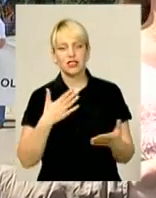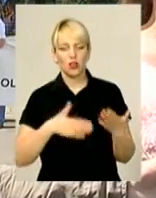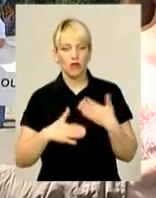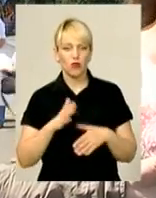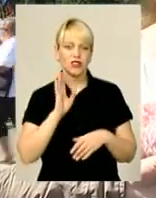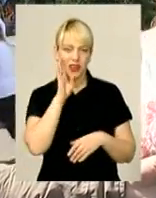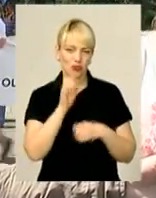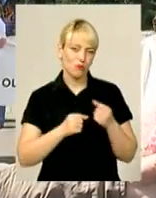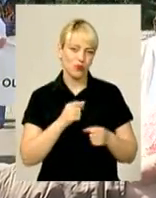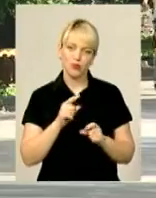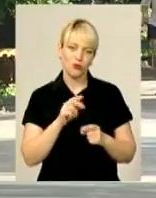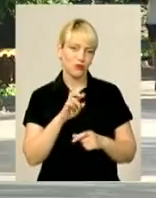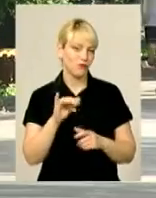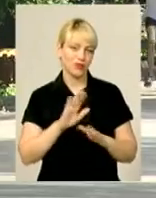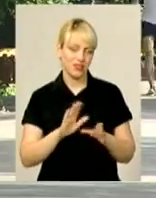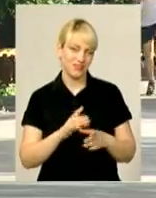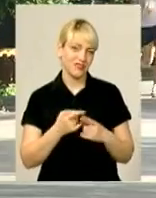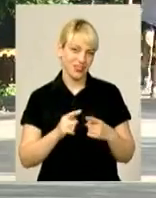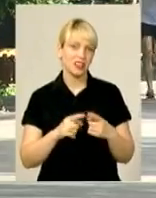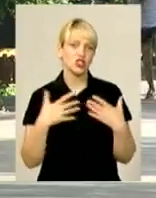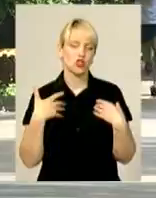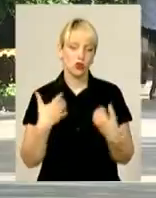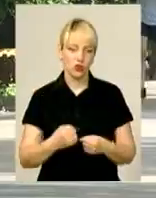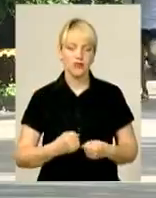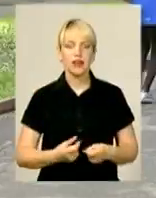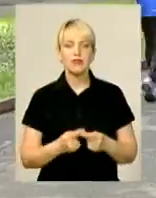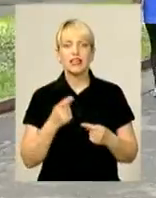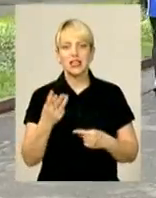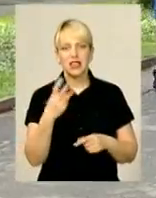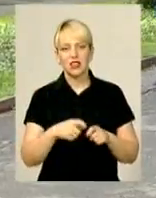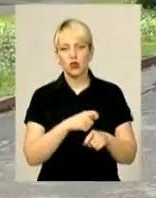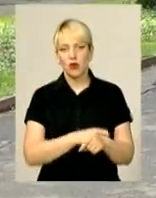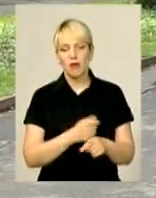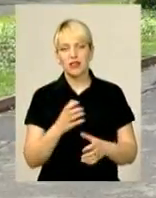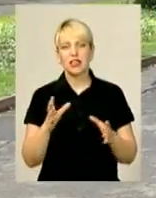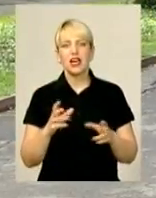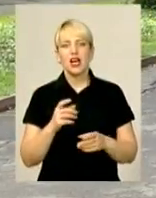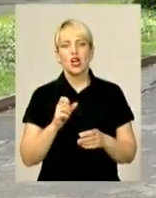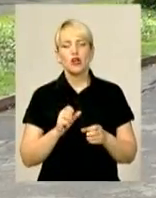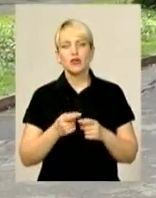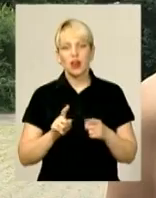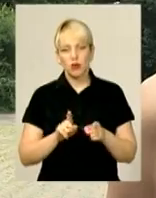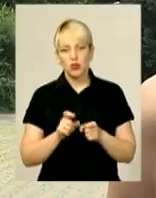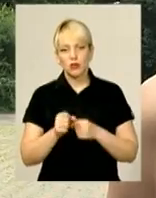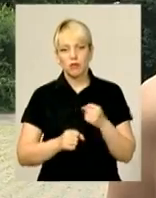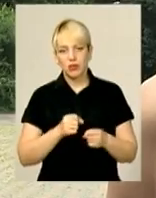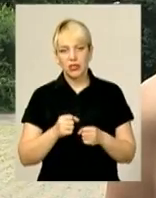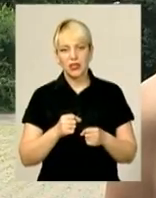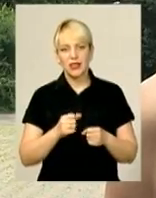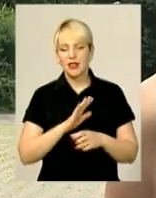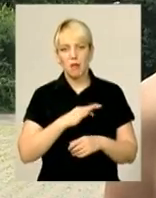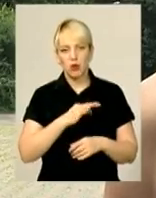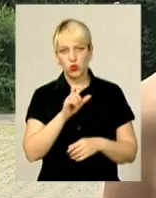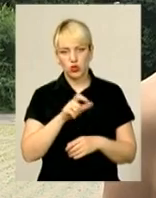пробігти, чому ні. Це здоров'я». Дистанцію близько трьох кілометрів разом з медиками долали і небайдужі хмельничани. «Що для мене